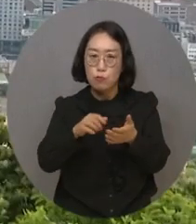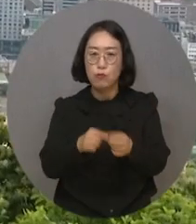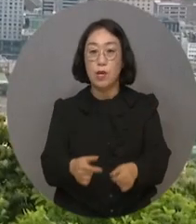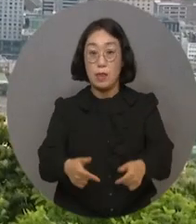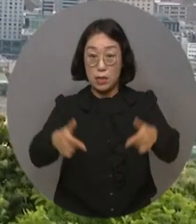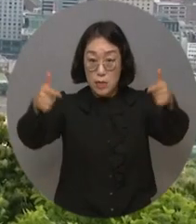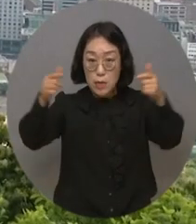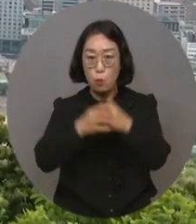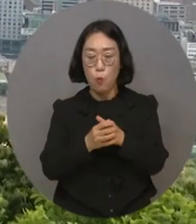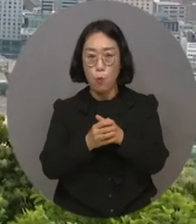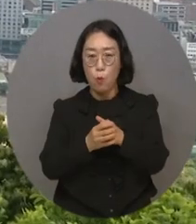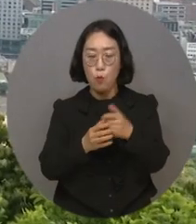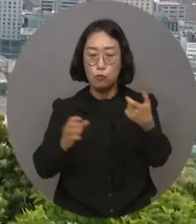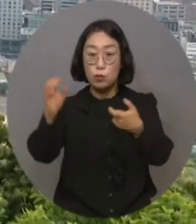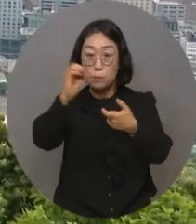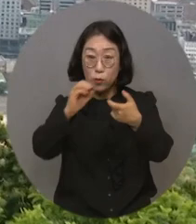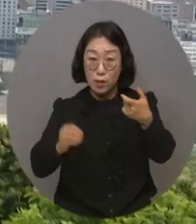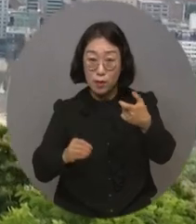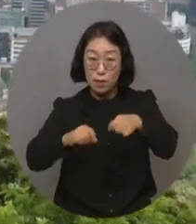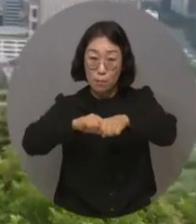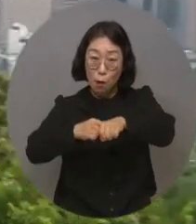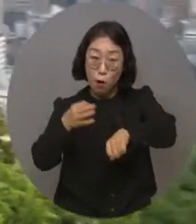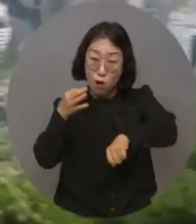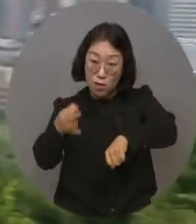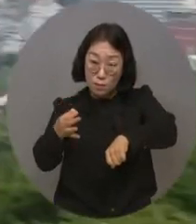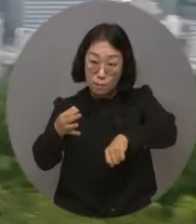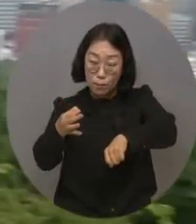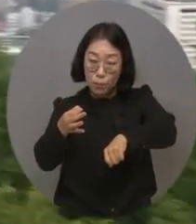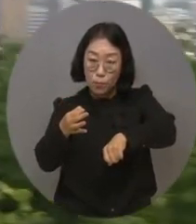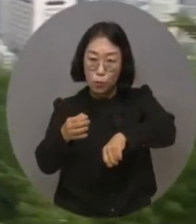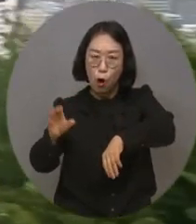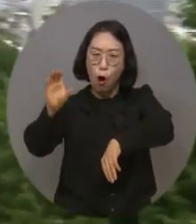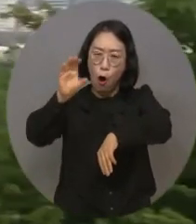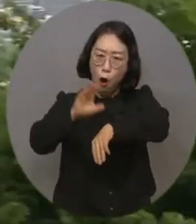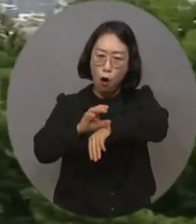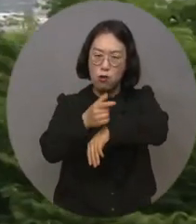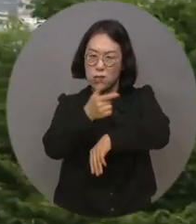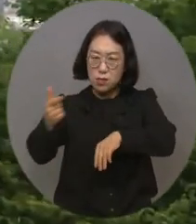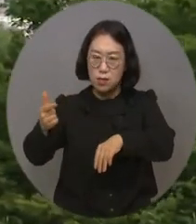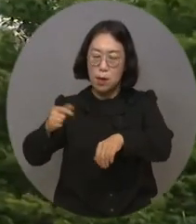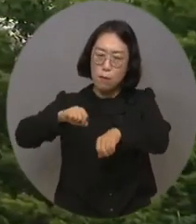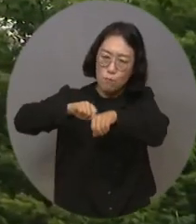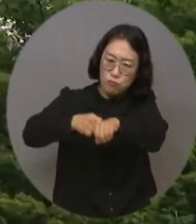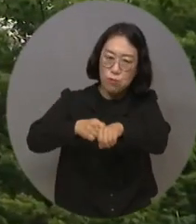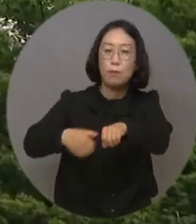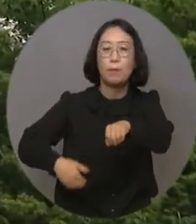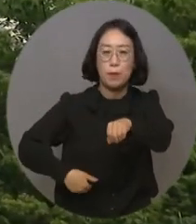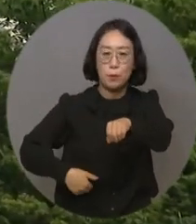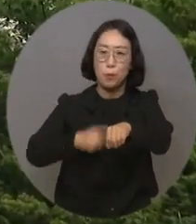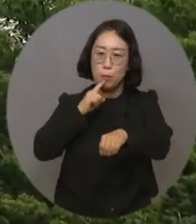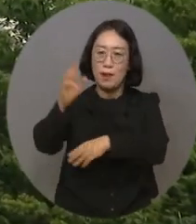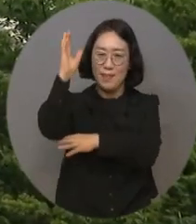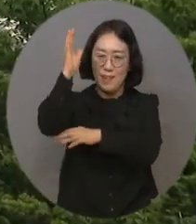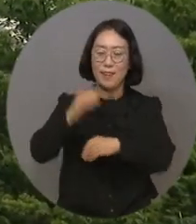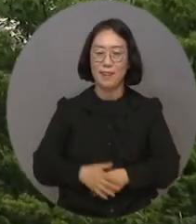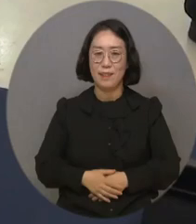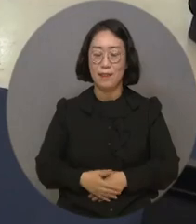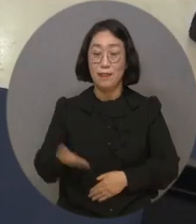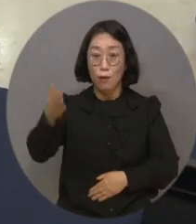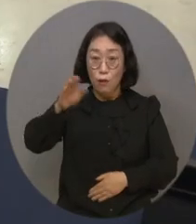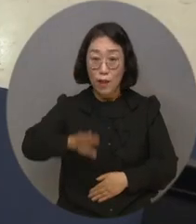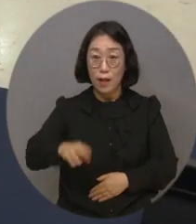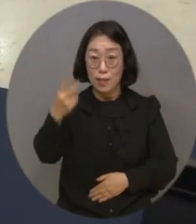최저임금의 60%인 현행 부담금 부담기초액도 높여야 한다고 지적합니다. 그럼에도